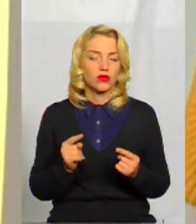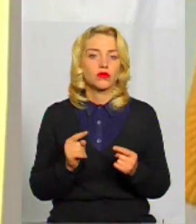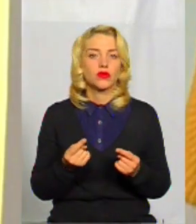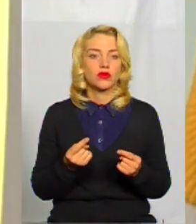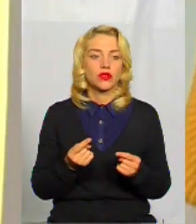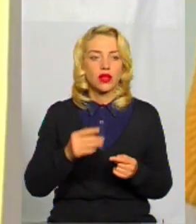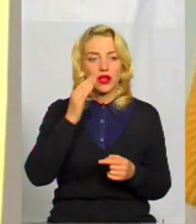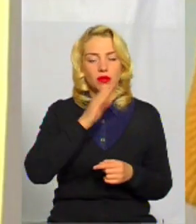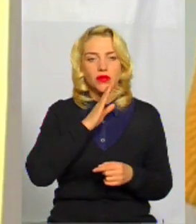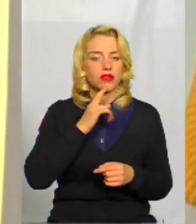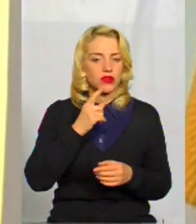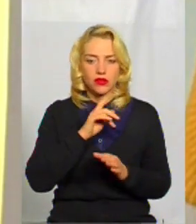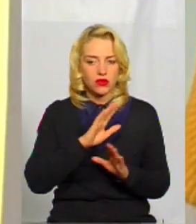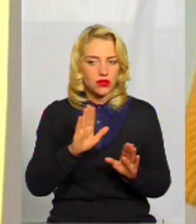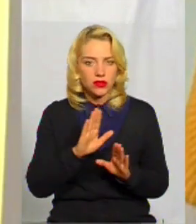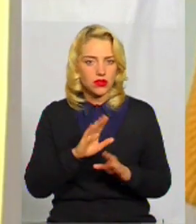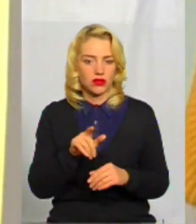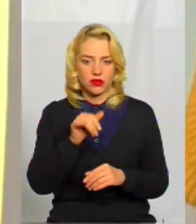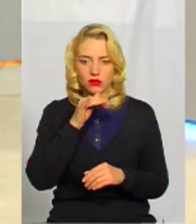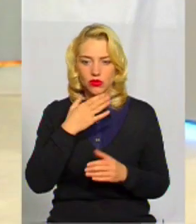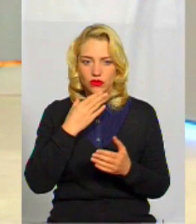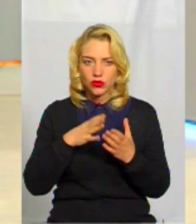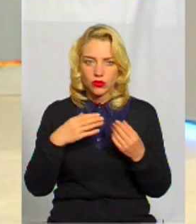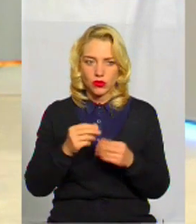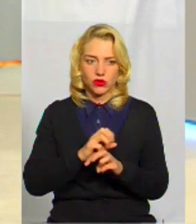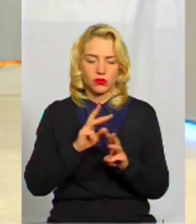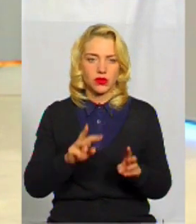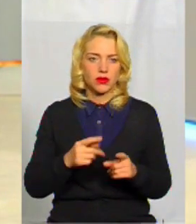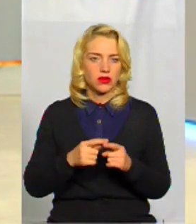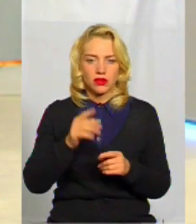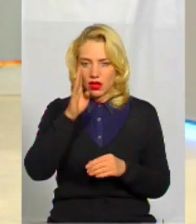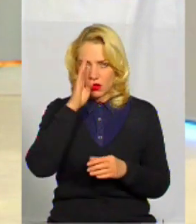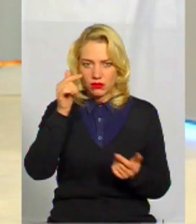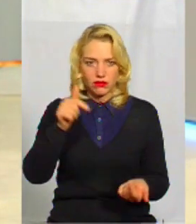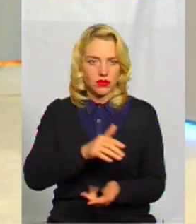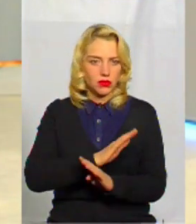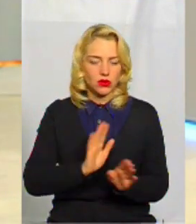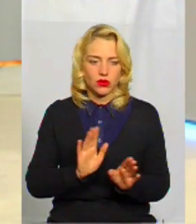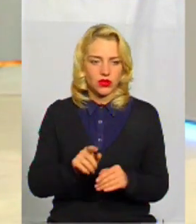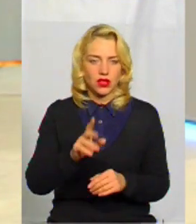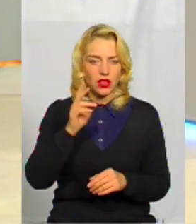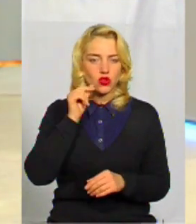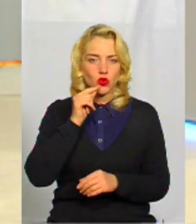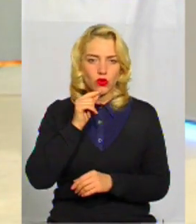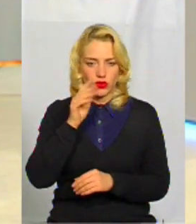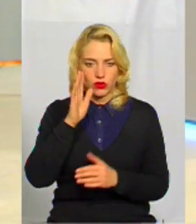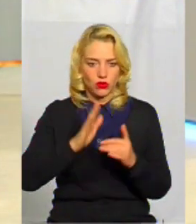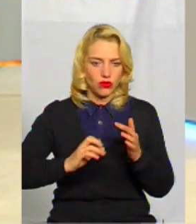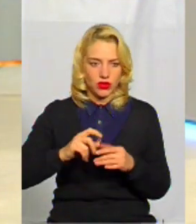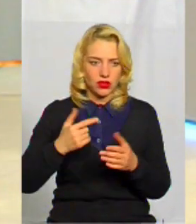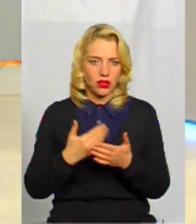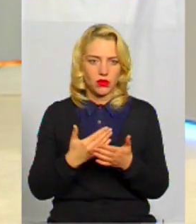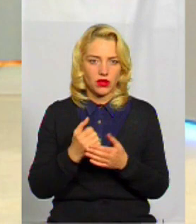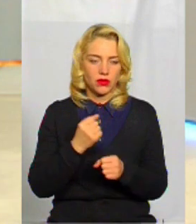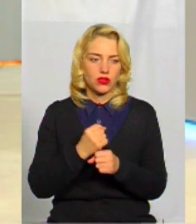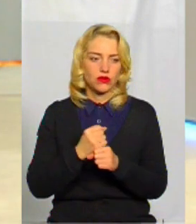Тому батьки кажуть, ні, ж не зможеш свою родину забезпечувати таким чином. Це не хлопчача взагалі, не чоловіча професія, працювати